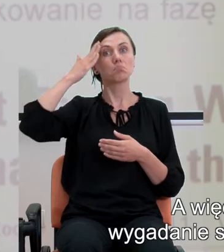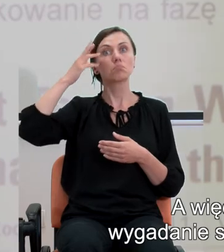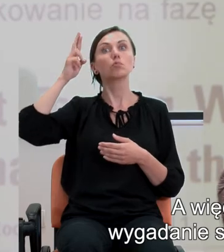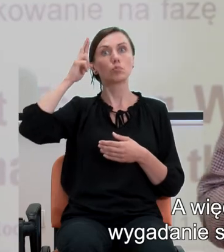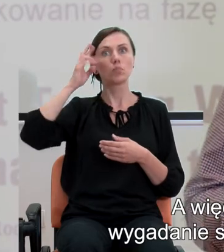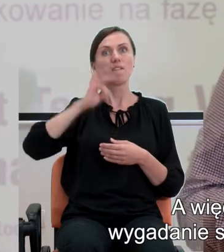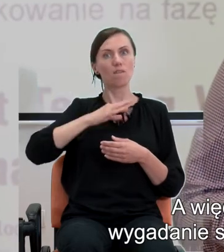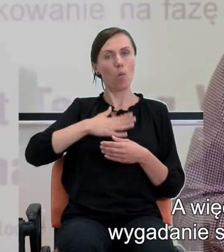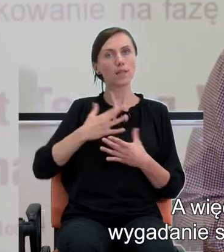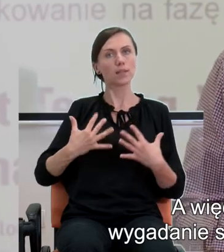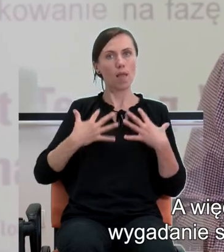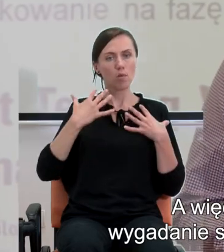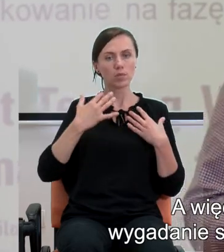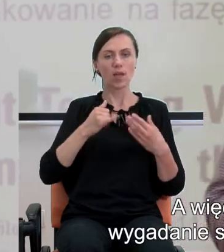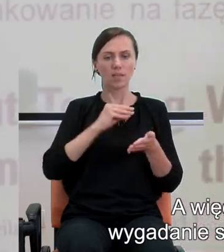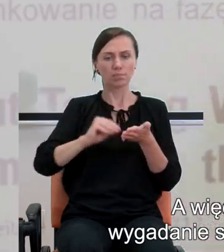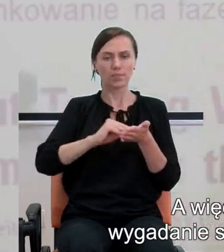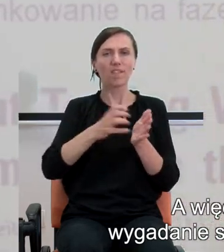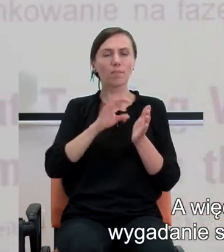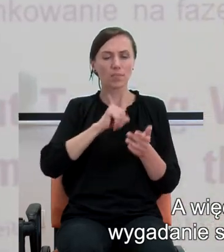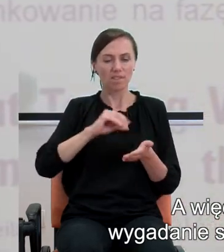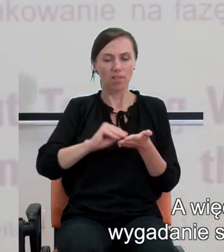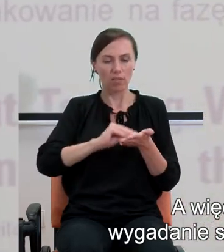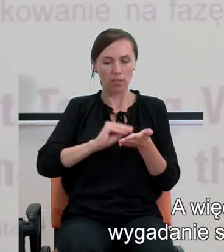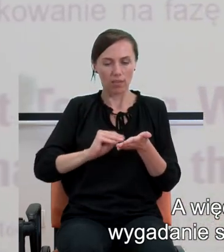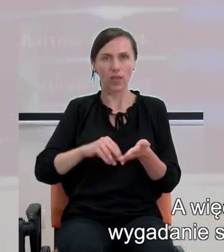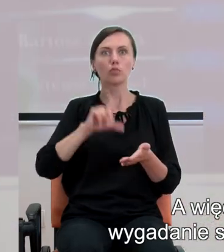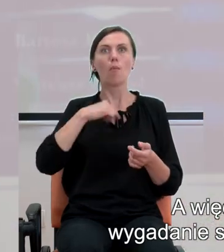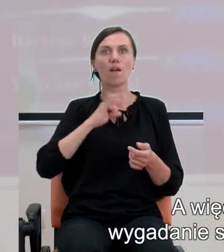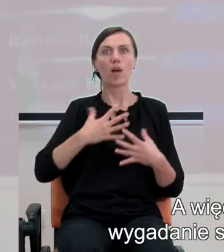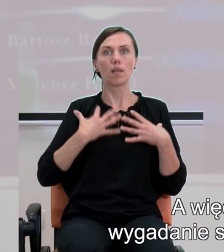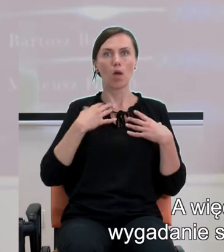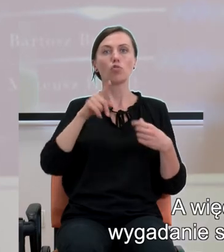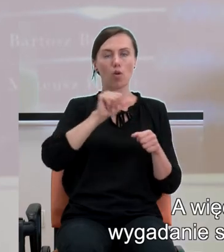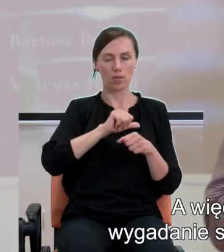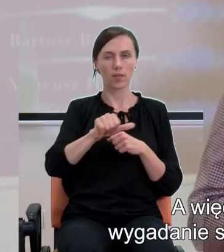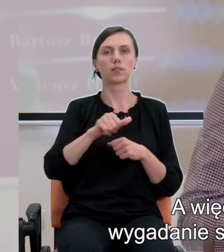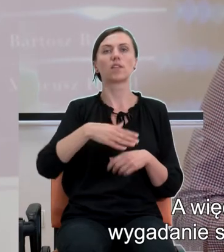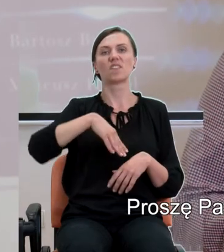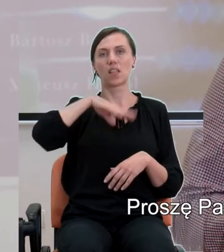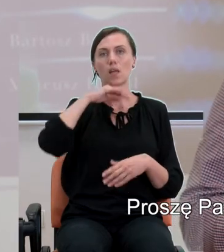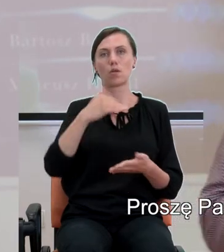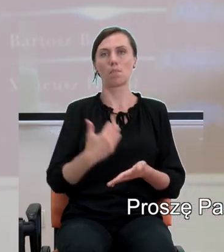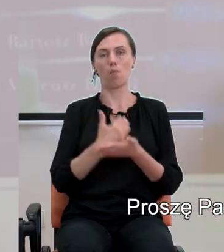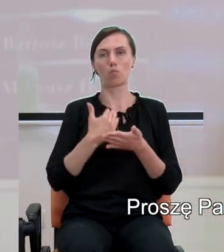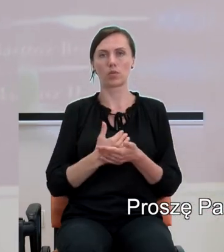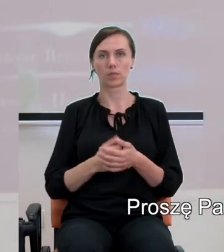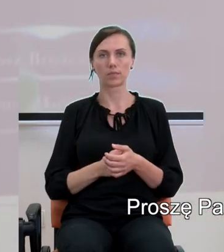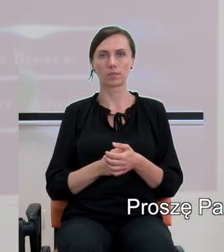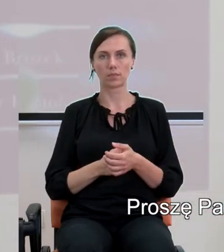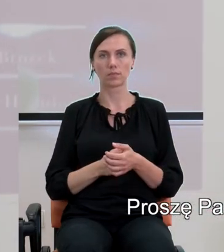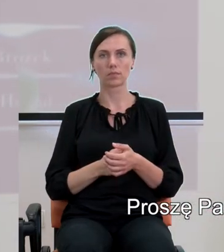emocji, wygadanie się przed sobą może być tutaj czymś pomocnym. Proszę Państwa,